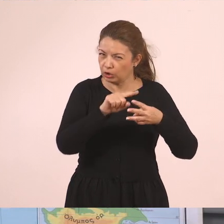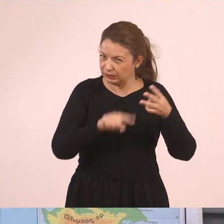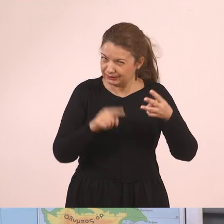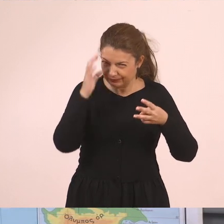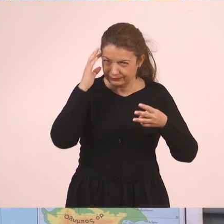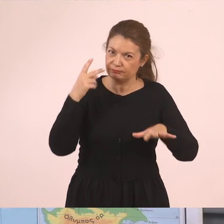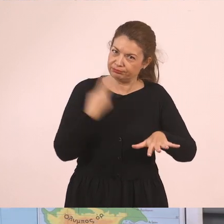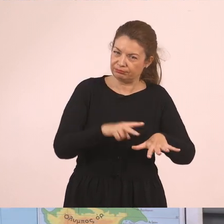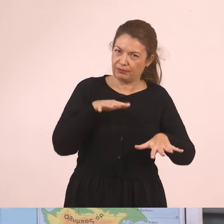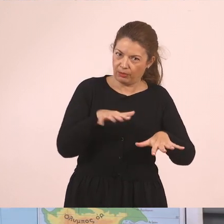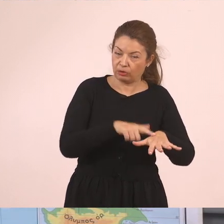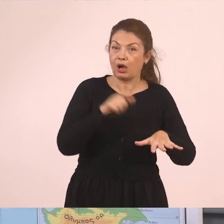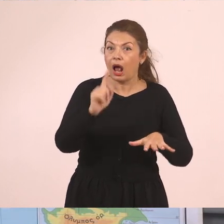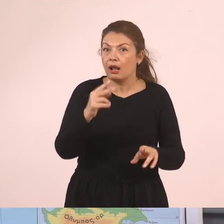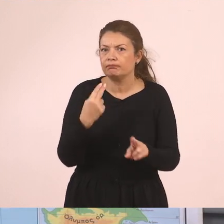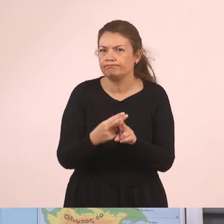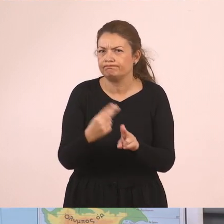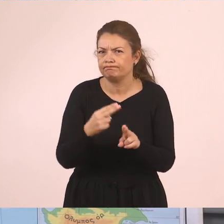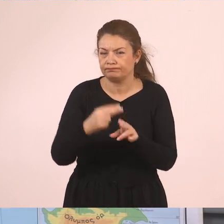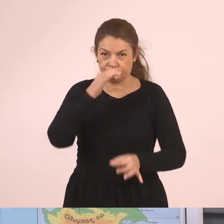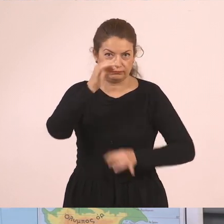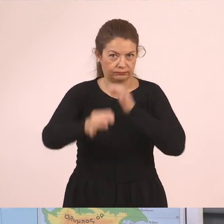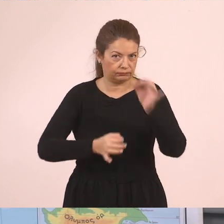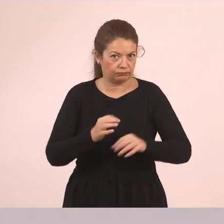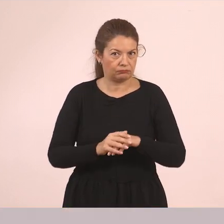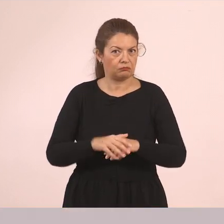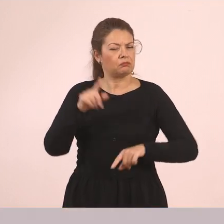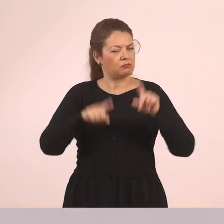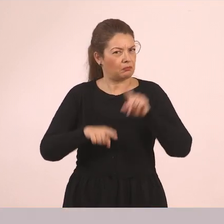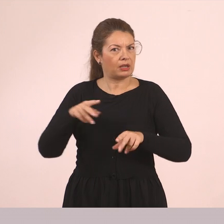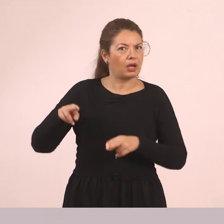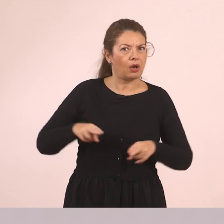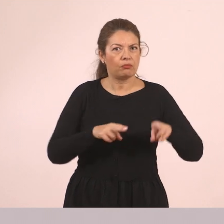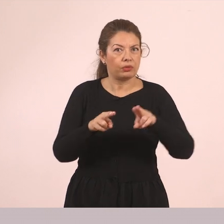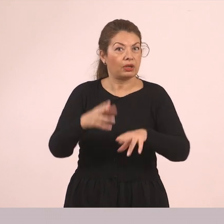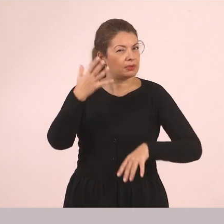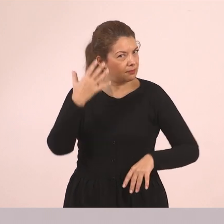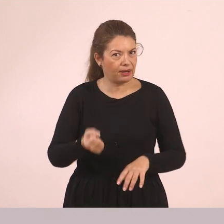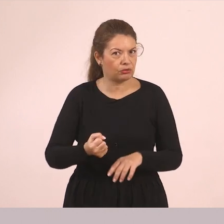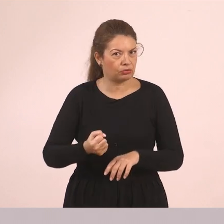πολύ σημαντική πληροφορία. Το ξέρατε ότι υπάρχουν ποτάμια τα οποία